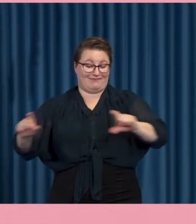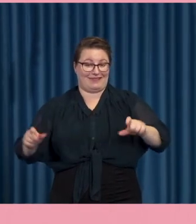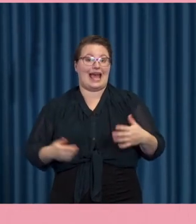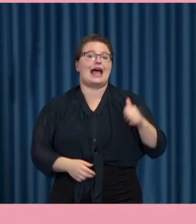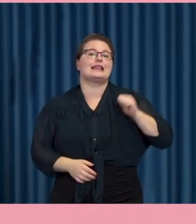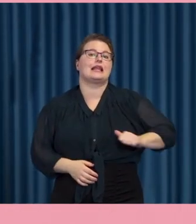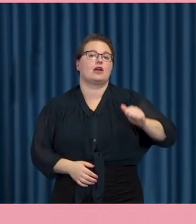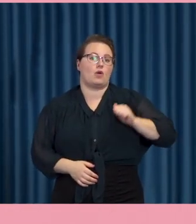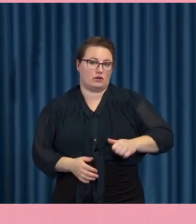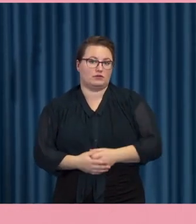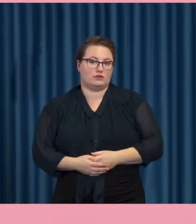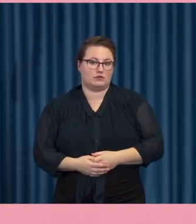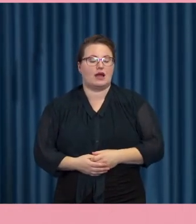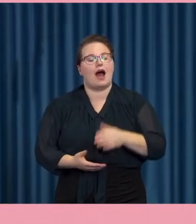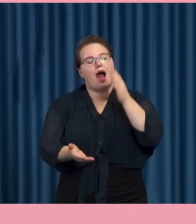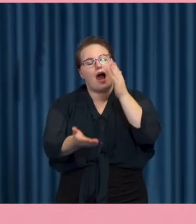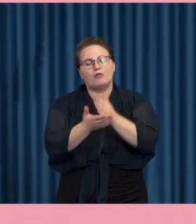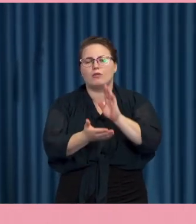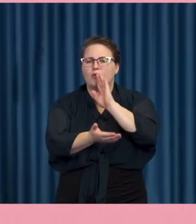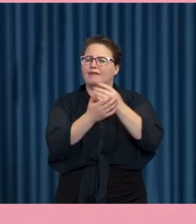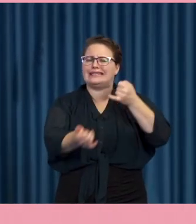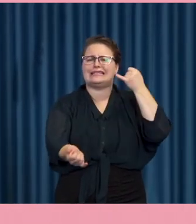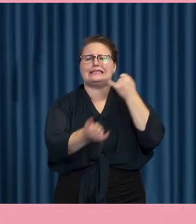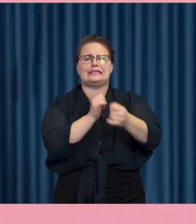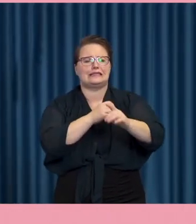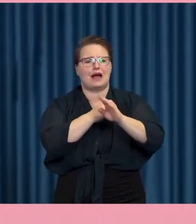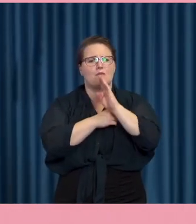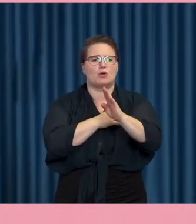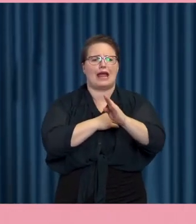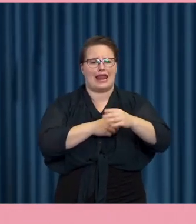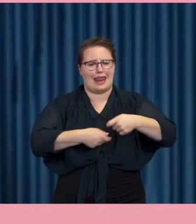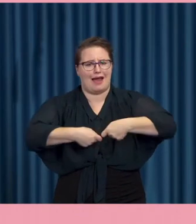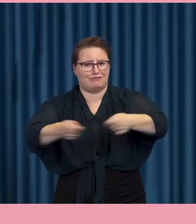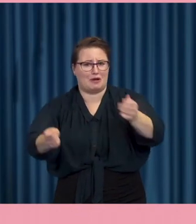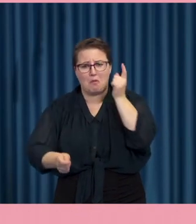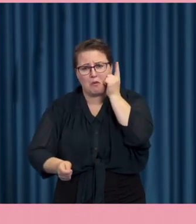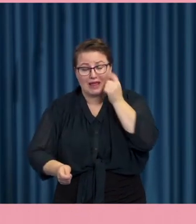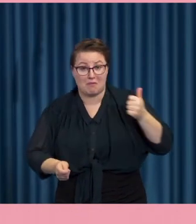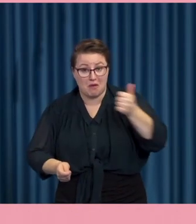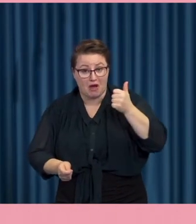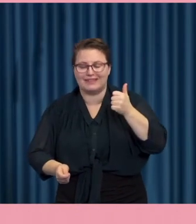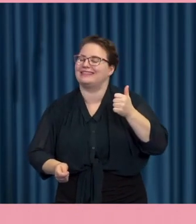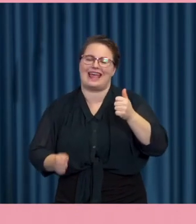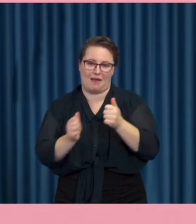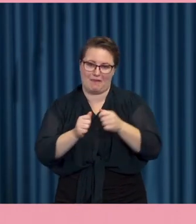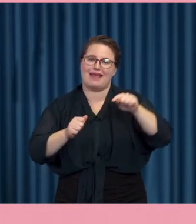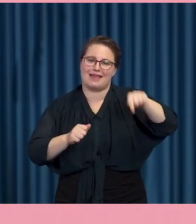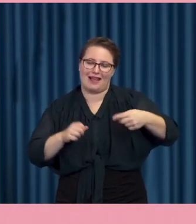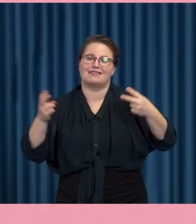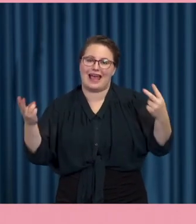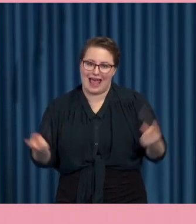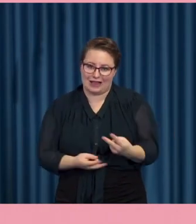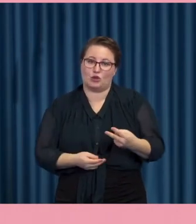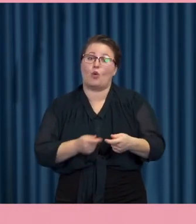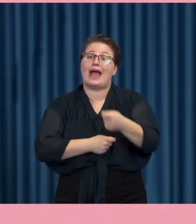Okej, man behöver kanske inte ha det allra senaste men det är ändå en det krävs en viss en ekonomisk